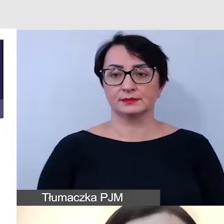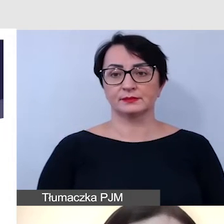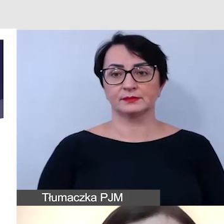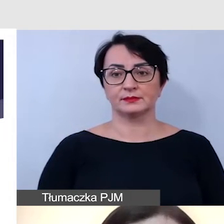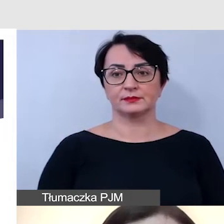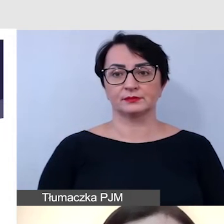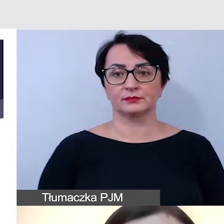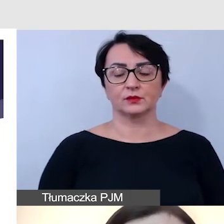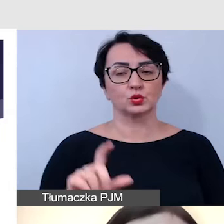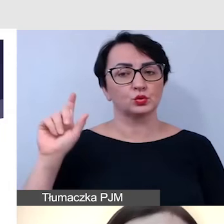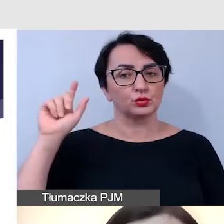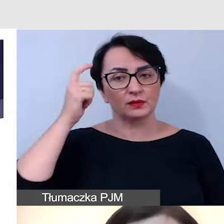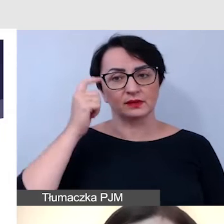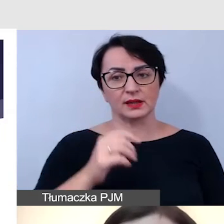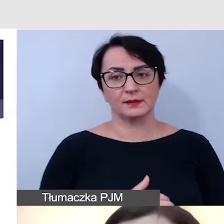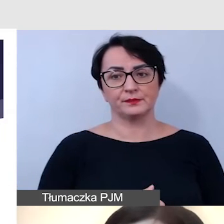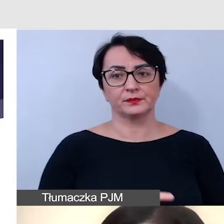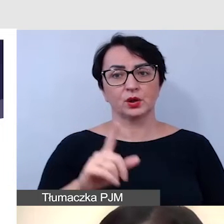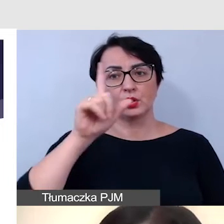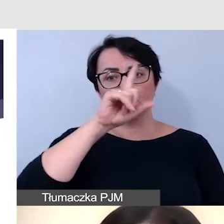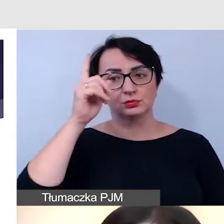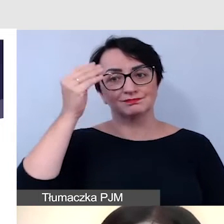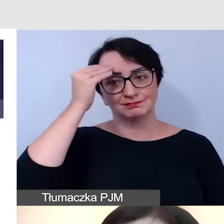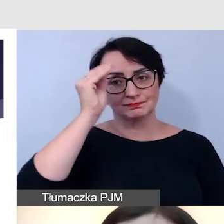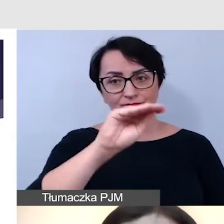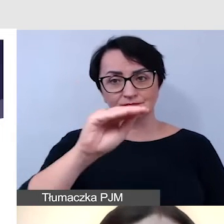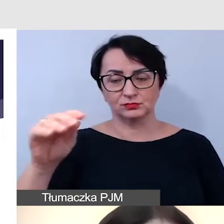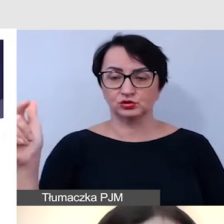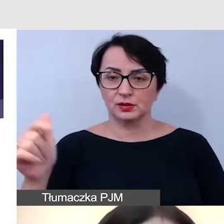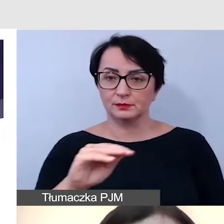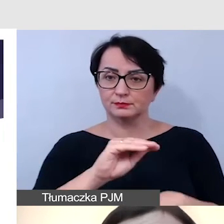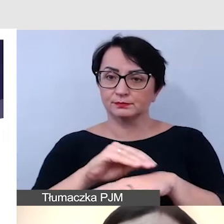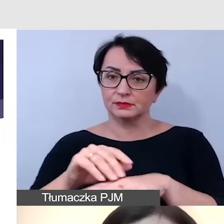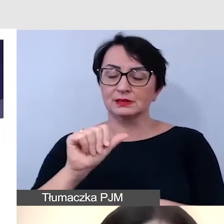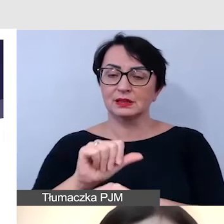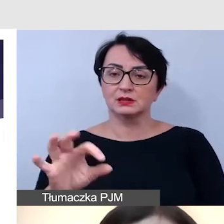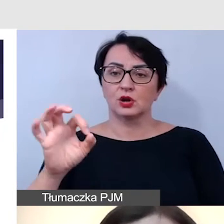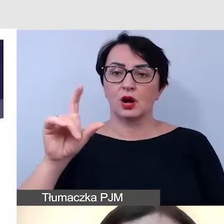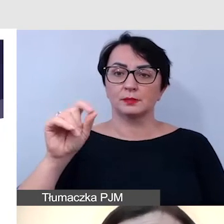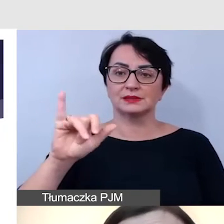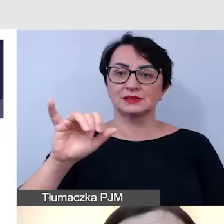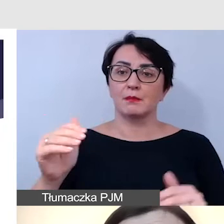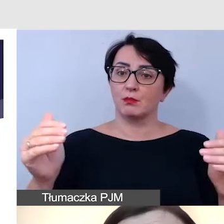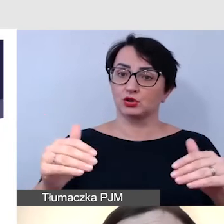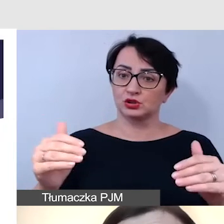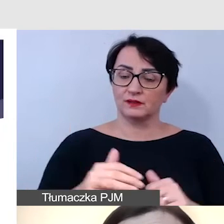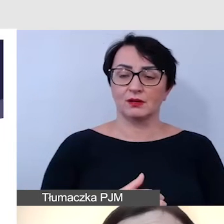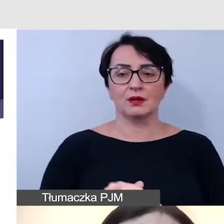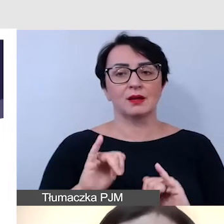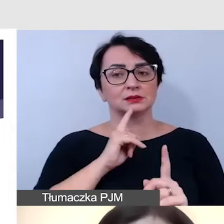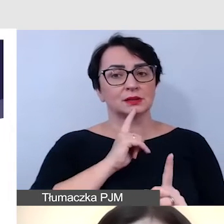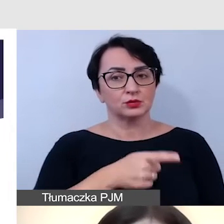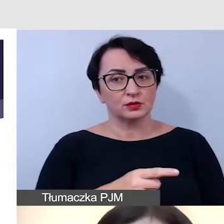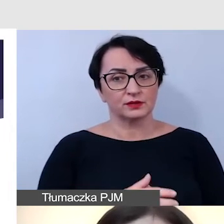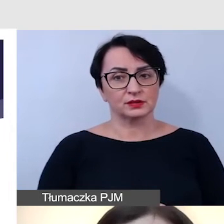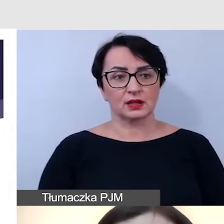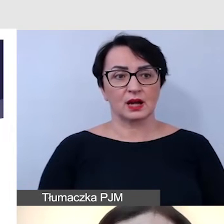Przede wszystkim ludzi trzeba poinformować, że jest taka opcja i jak ją można zamówić, a